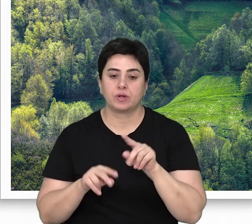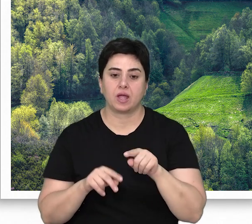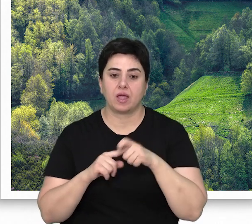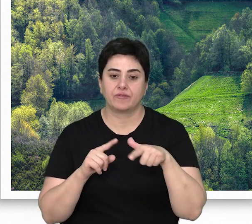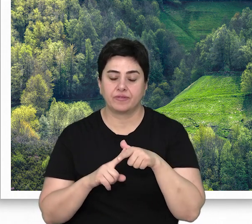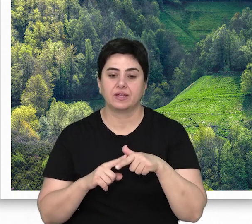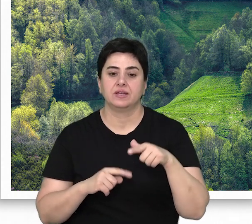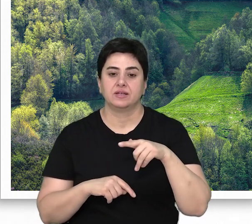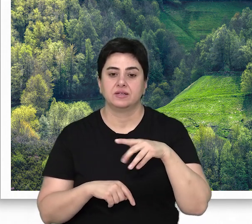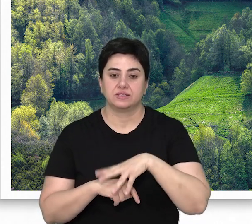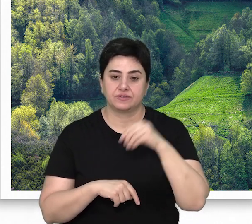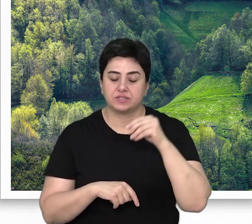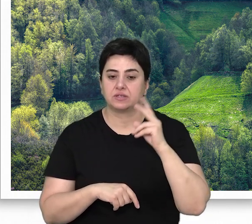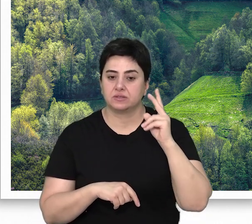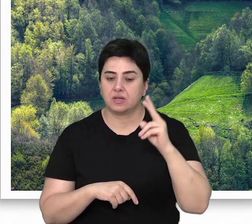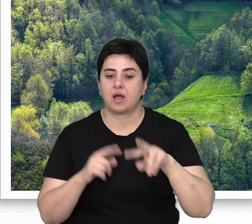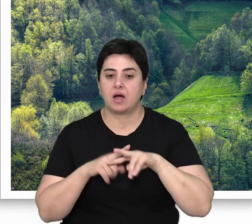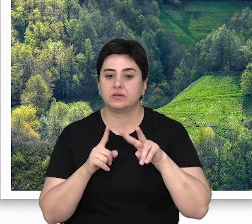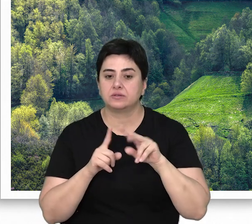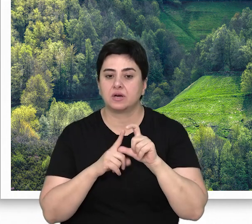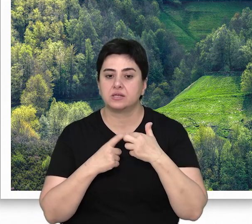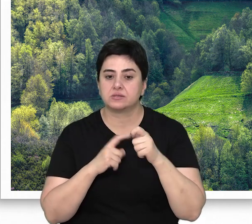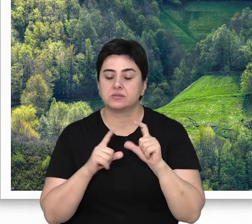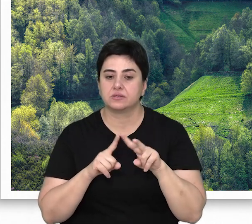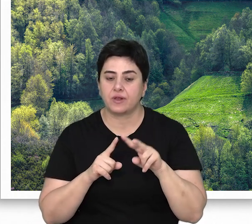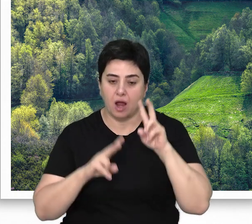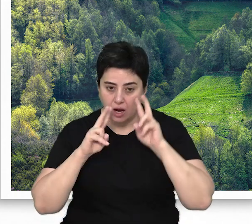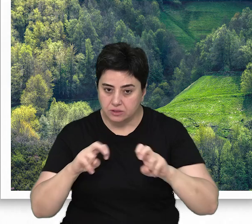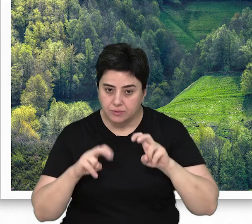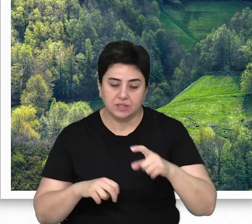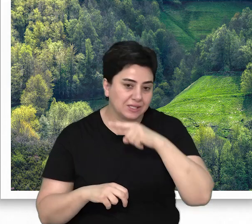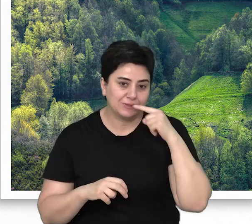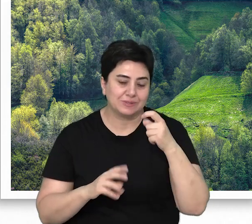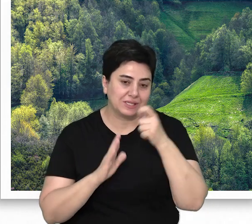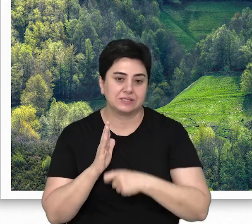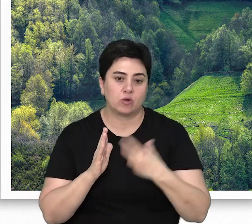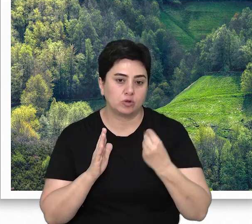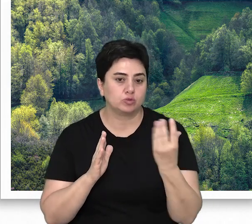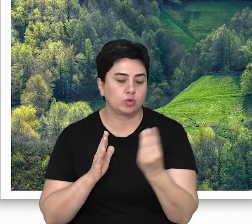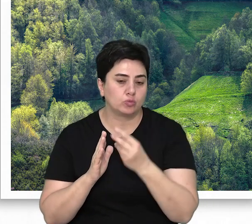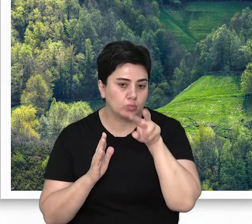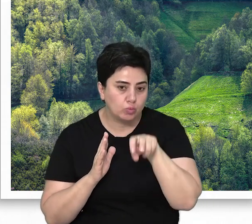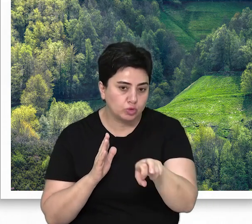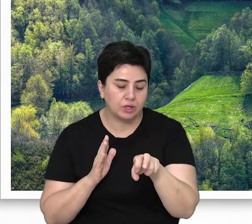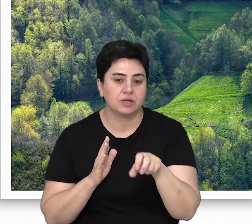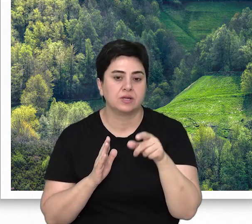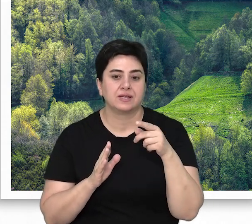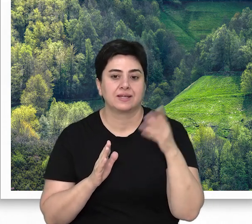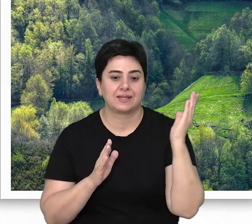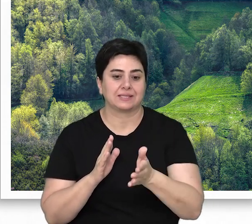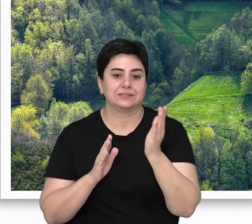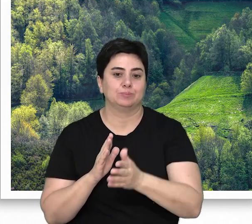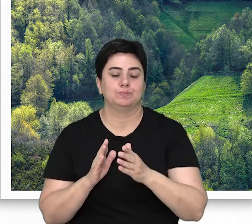WWWF İsveç'ten Andres Litte'nin araştırması, birçoğu kırmızı liste türü olan yüzlerce böcek türünün